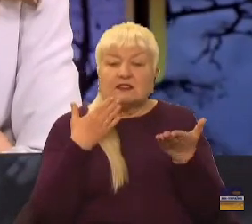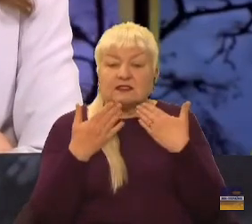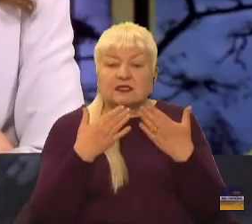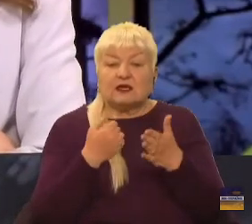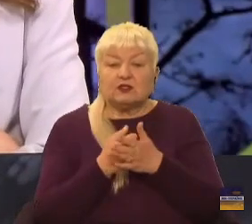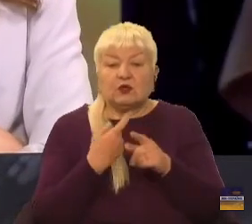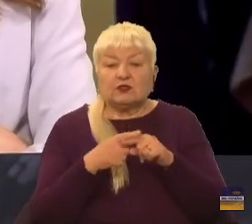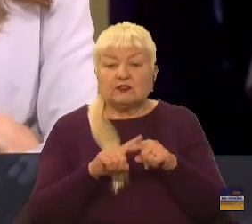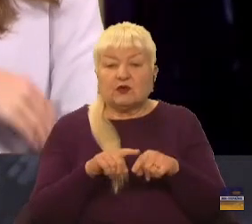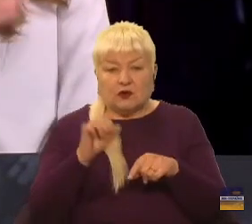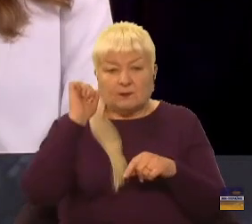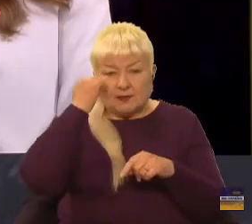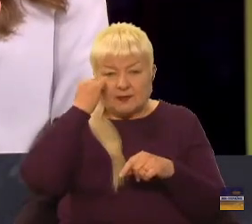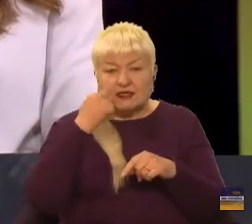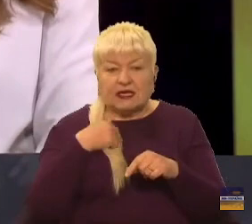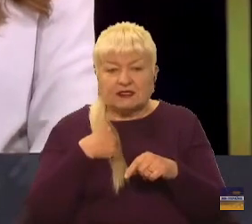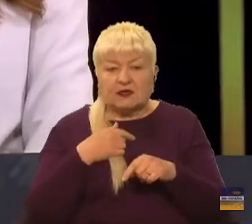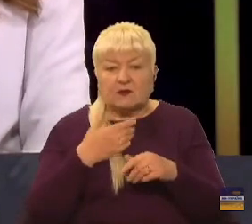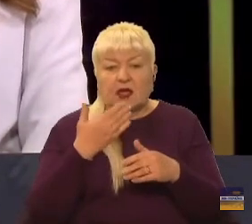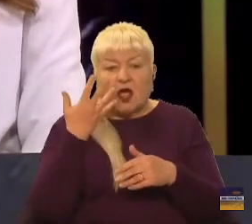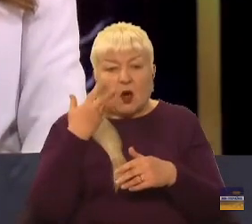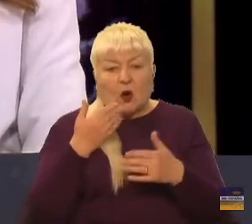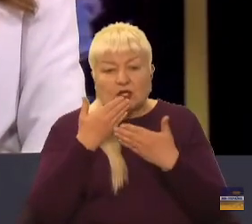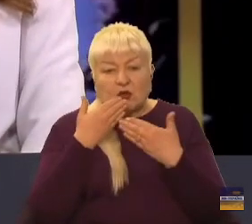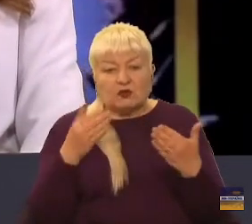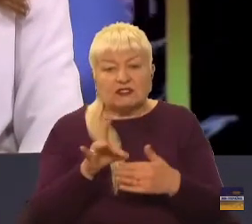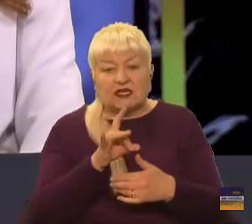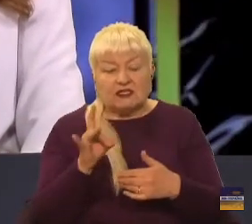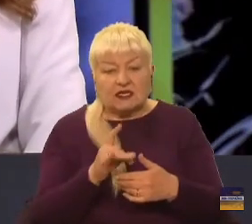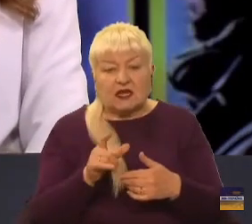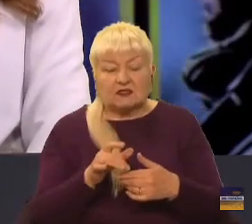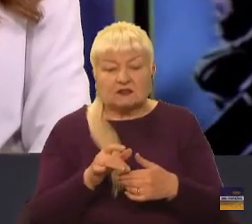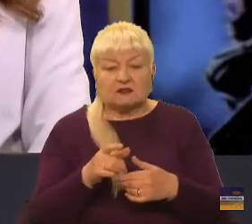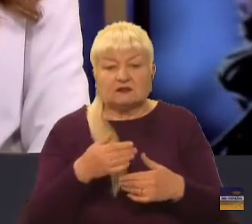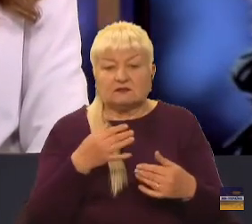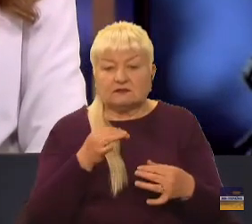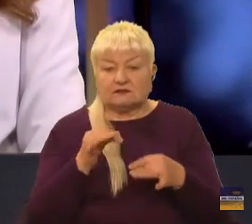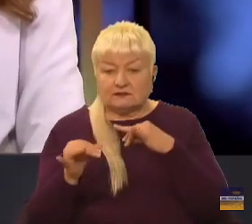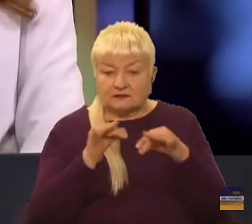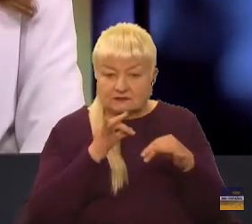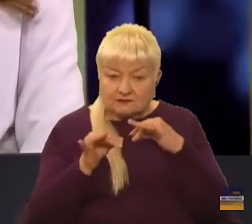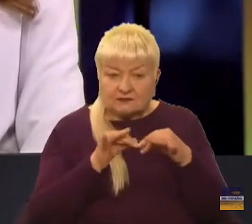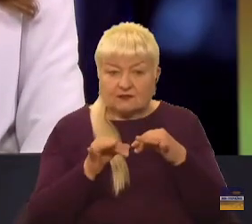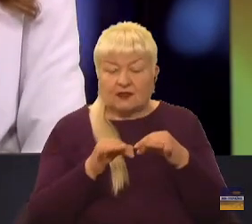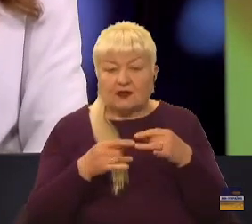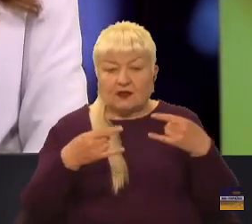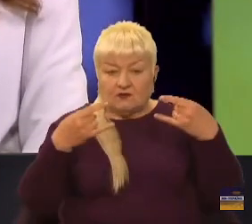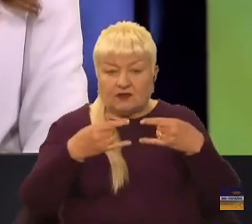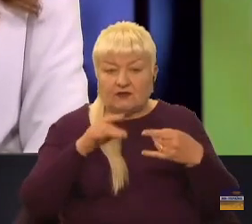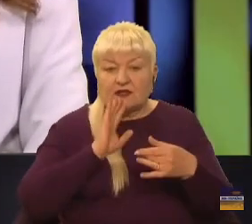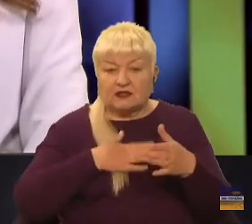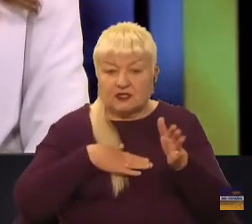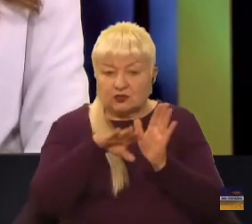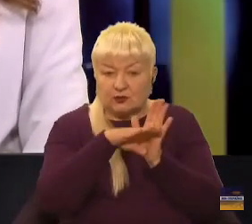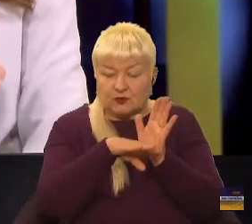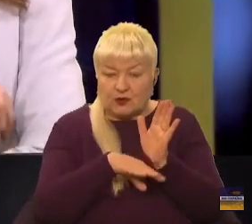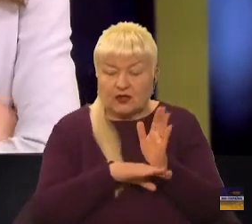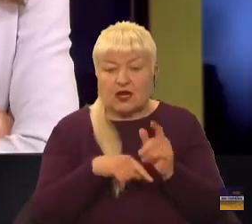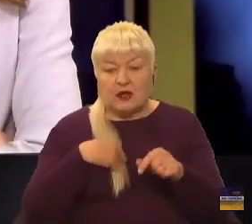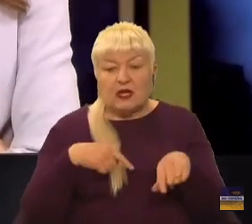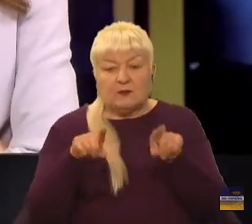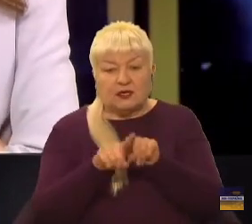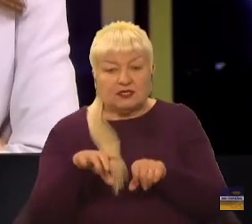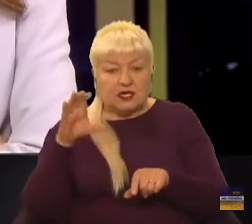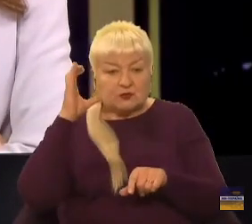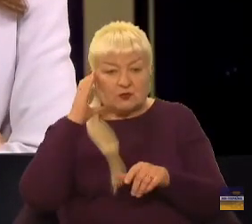цього моменту? От пам'ятаєте, з вами, коли останній раз саме ми з вами говорили в ефірі марафону, і ми тоді теж послухали